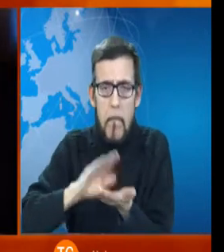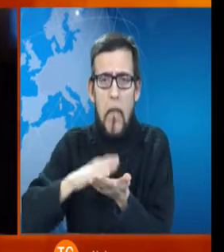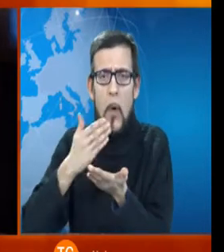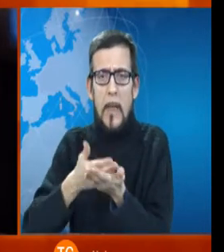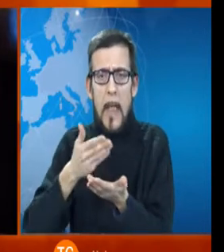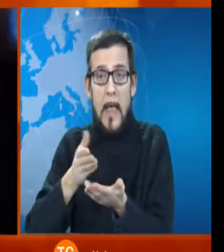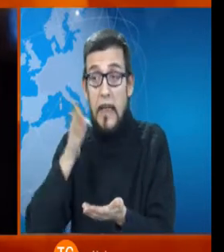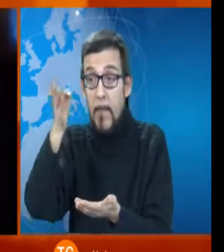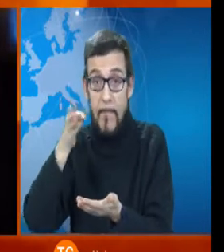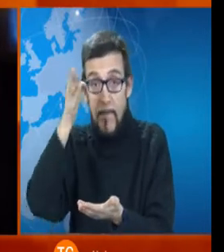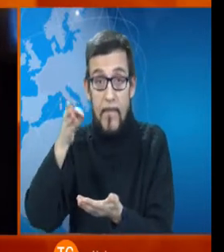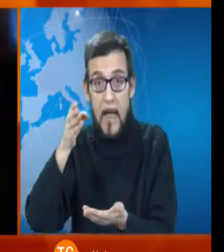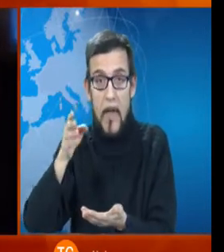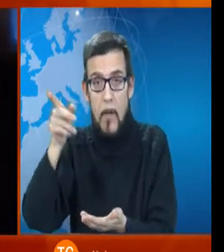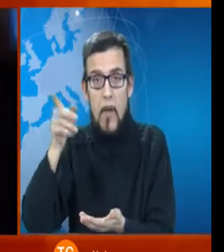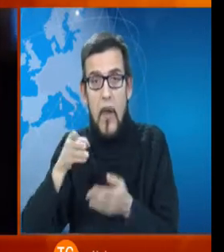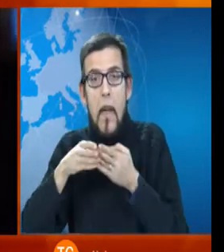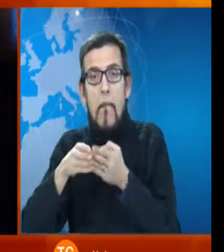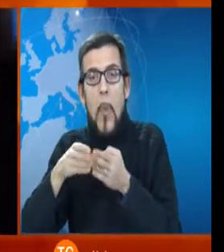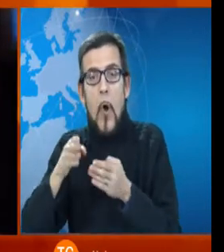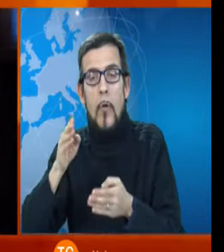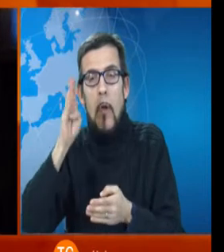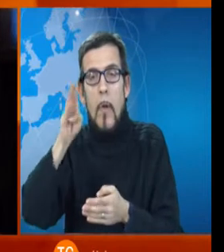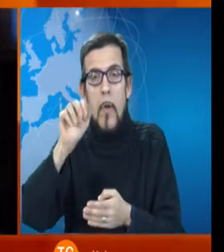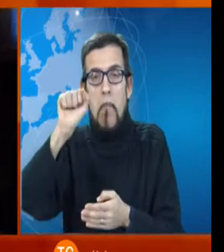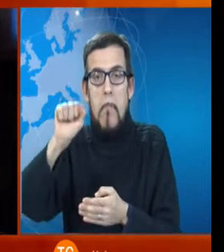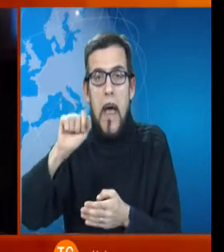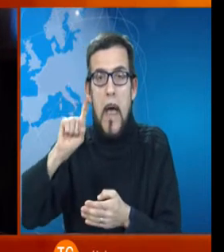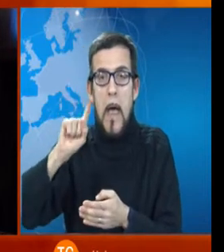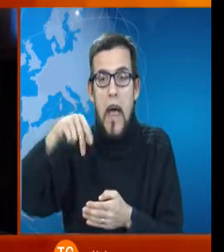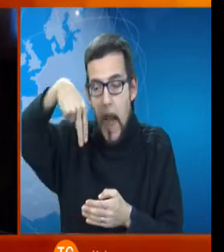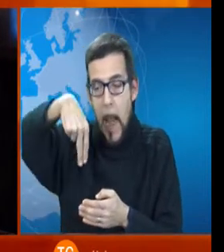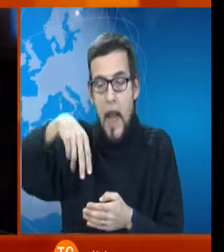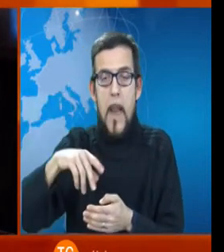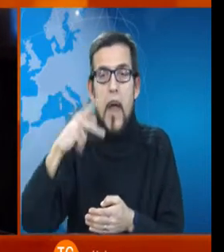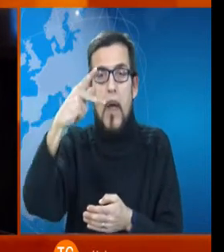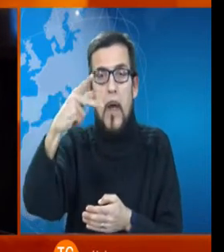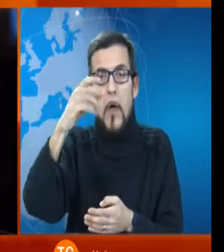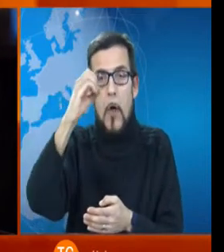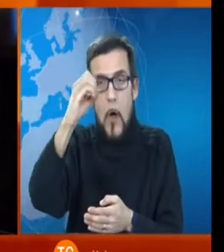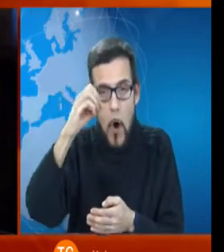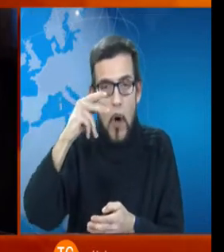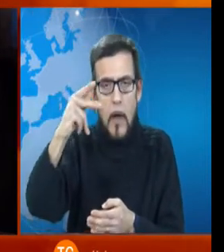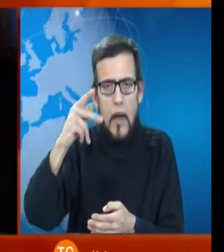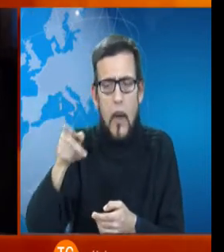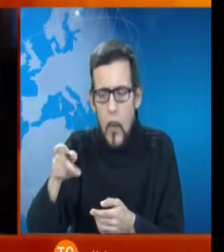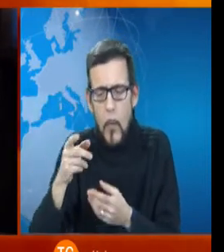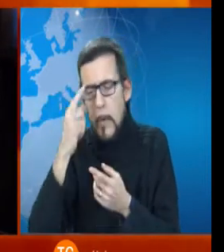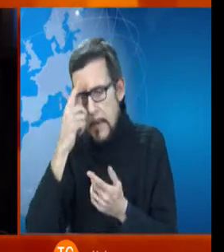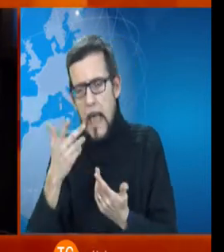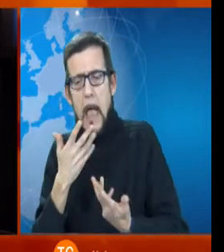nel porto di Bangkok e in pratica mette a frutto tutto il suo savoir faire